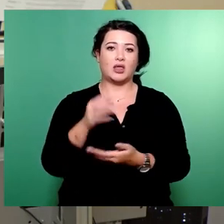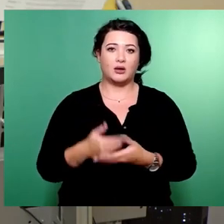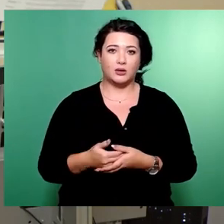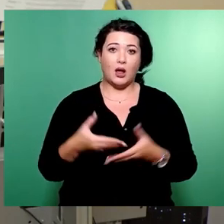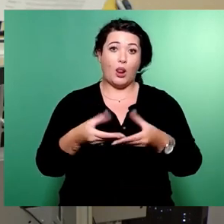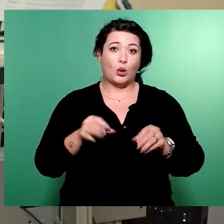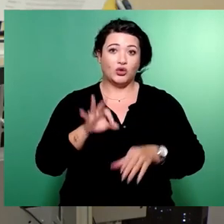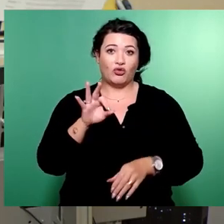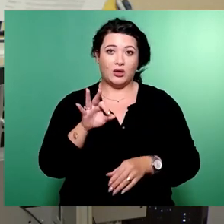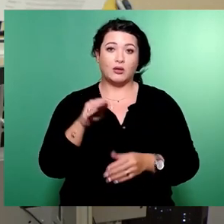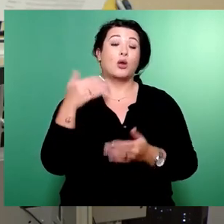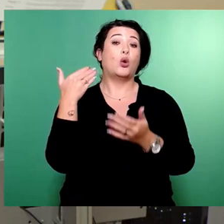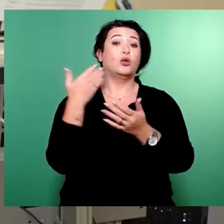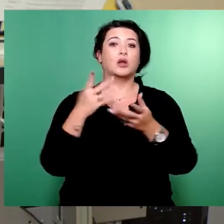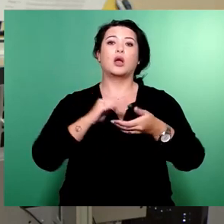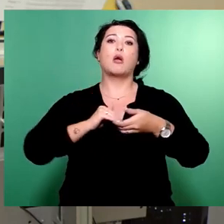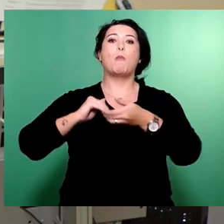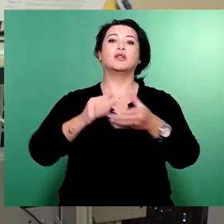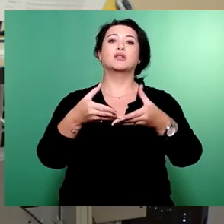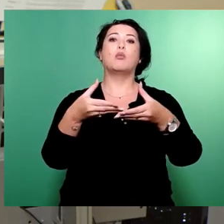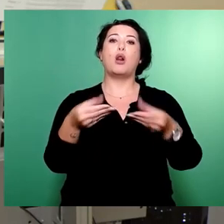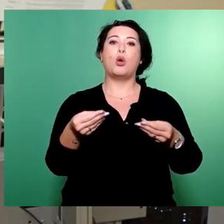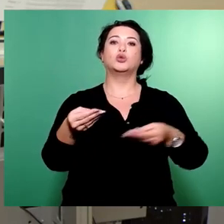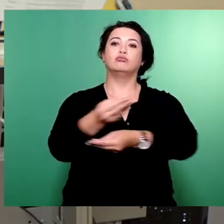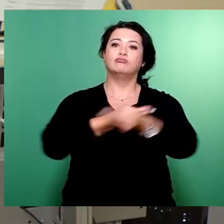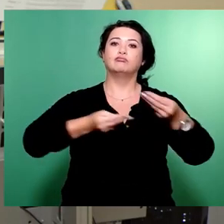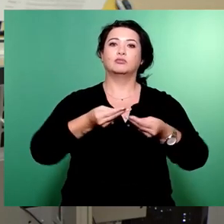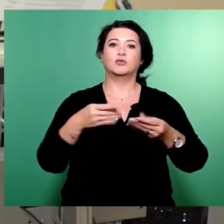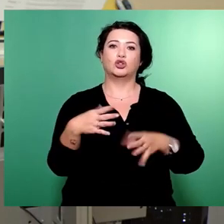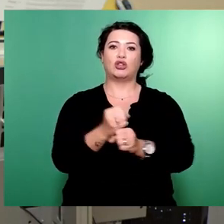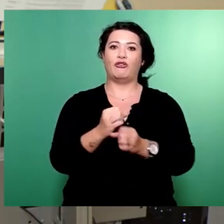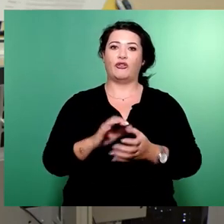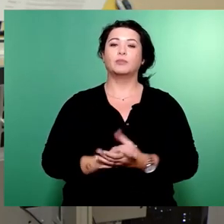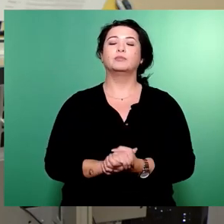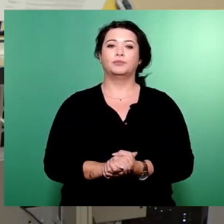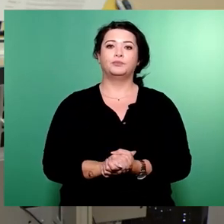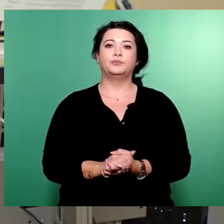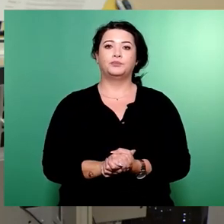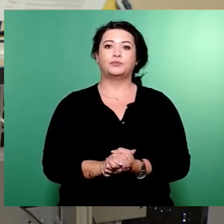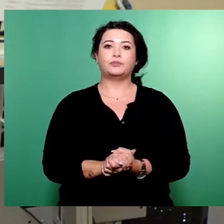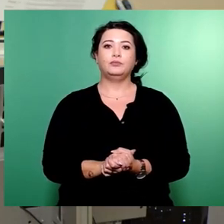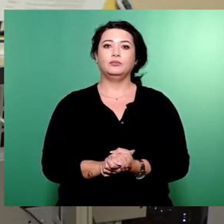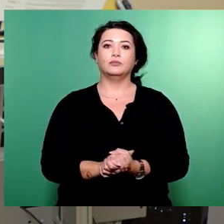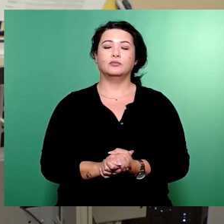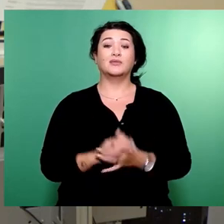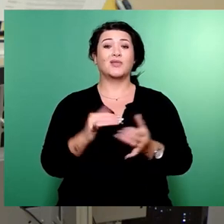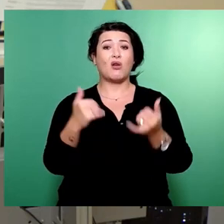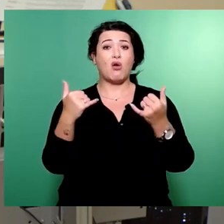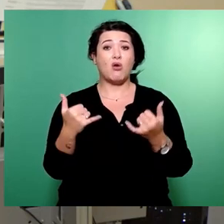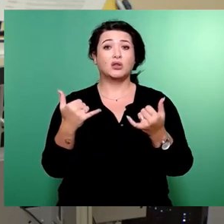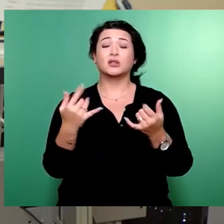gemeinsame Lösungen zu verständigen. Hier und heute wird eines deutlich,